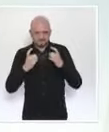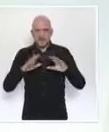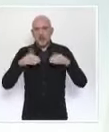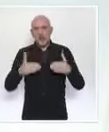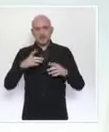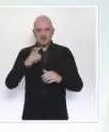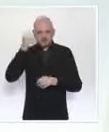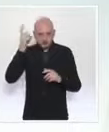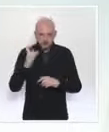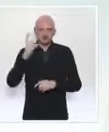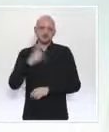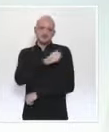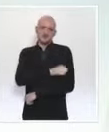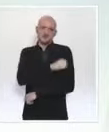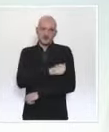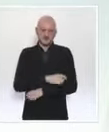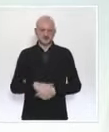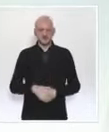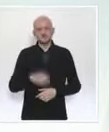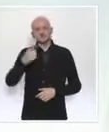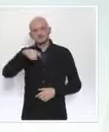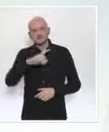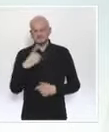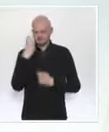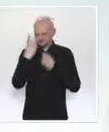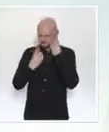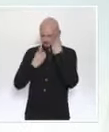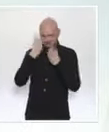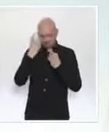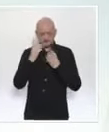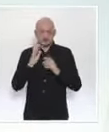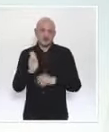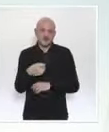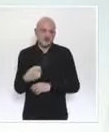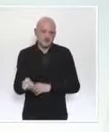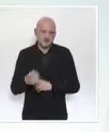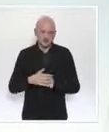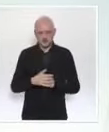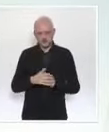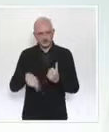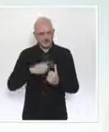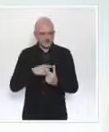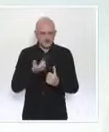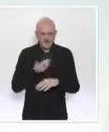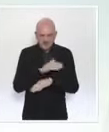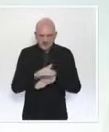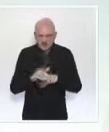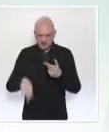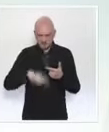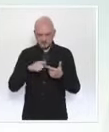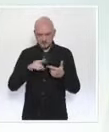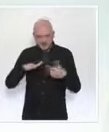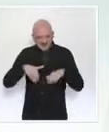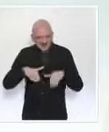vous vous posez sont nombreuses et c'est normal. Est-ce que ces vaccins sont sûrs ? Est-ce qu'ils sont efficaces ? Y en aura-t-il assez